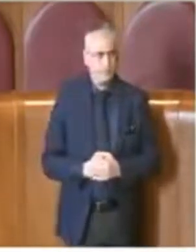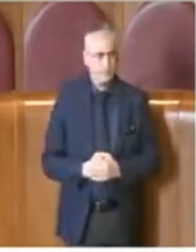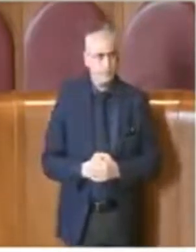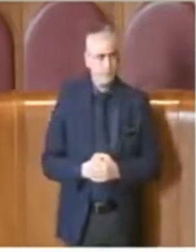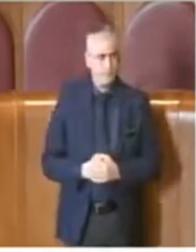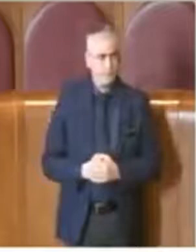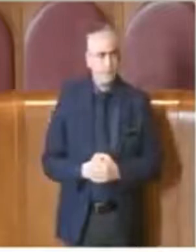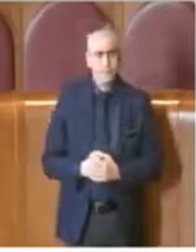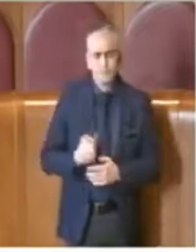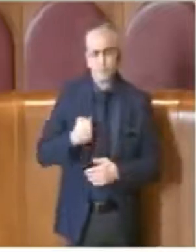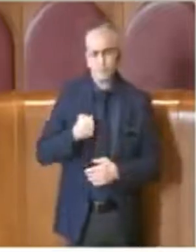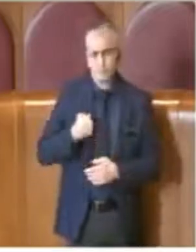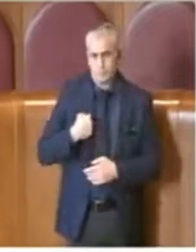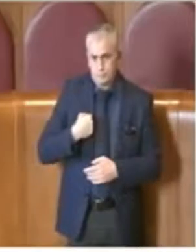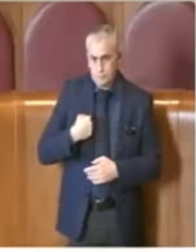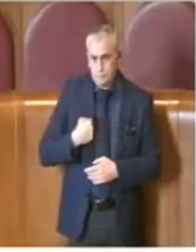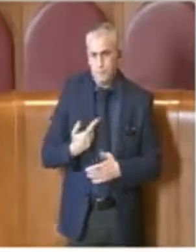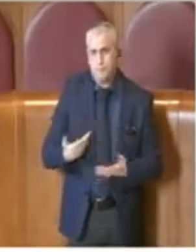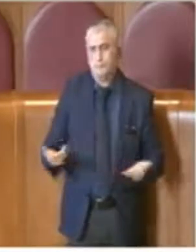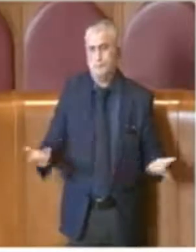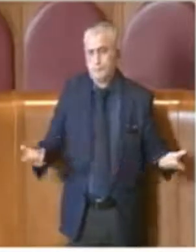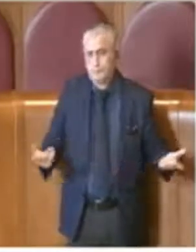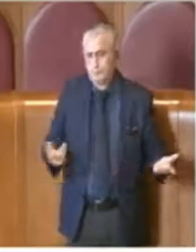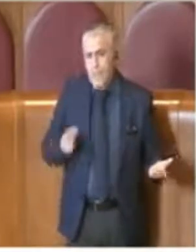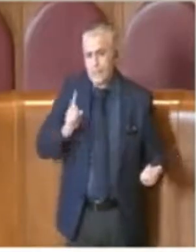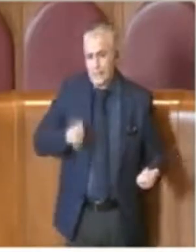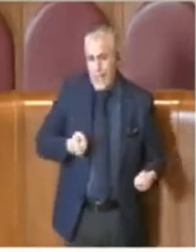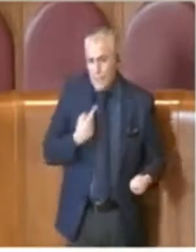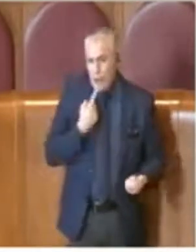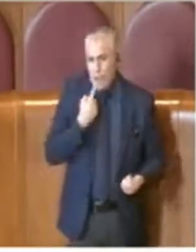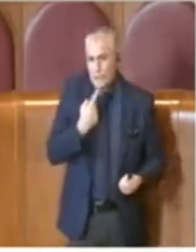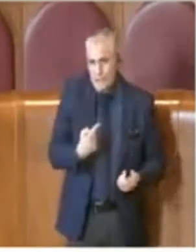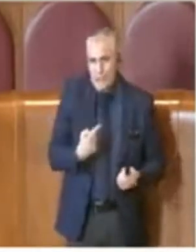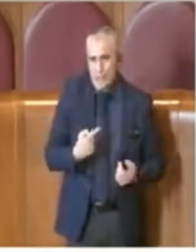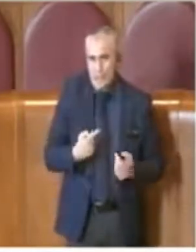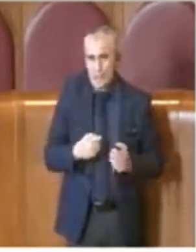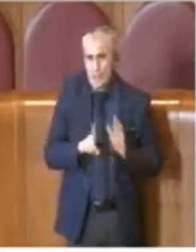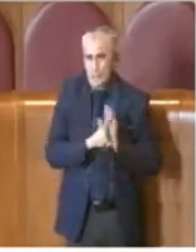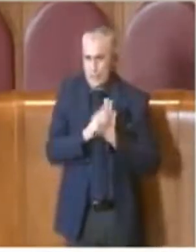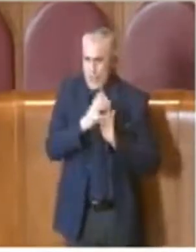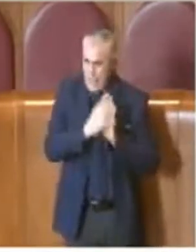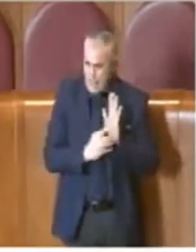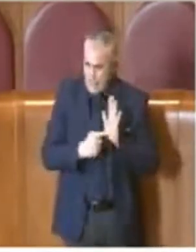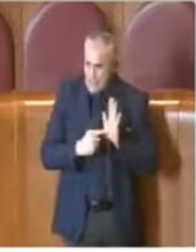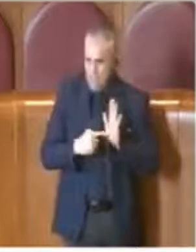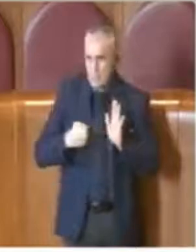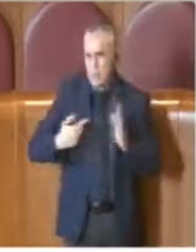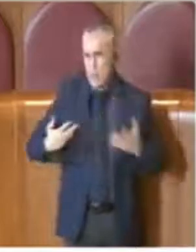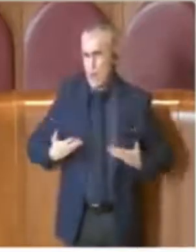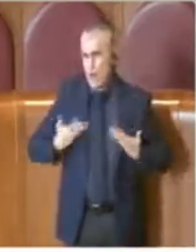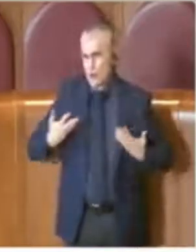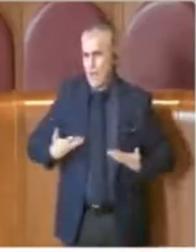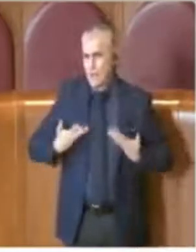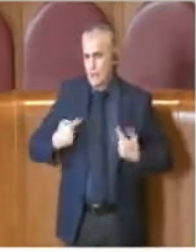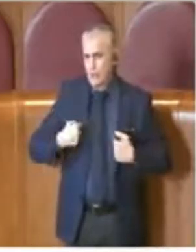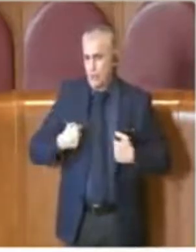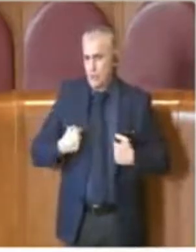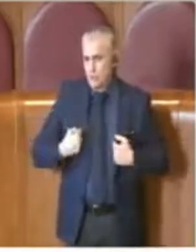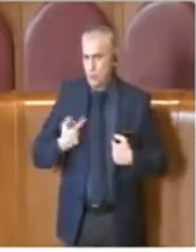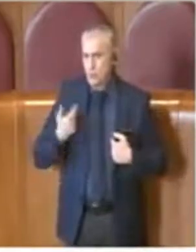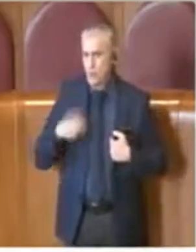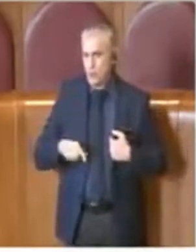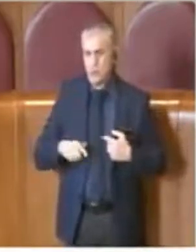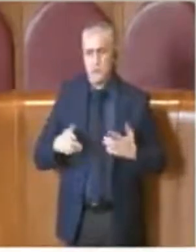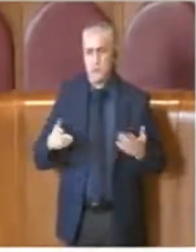Devo dire che siamo molto contenti di questa delibera per quello che rappresenta, ossia un cambio di